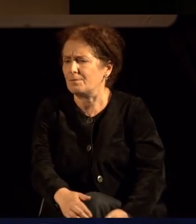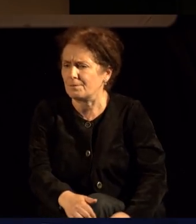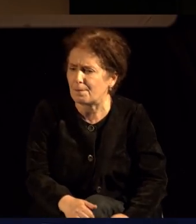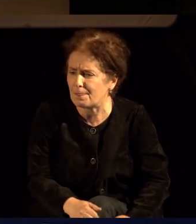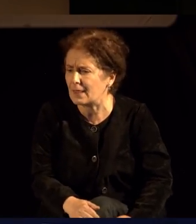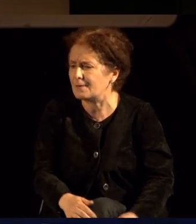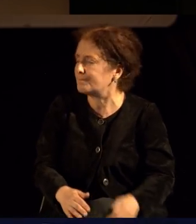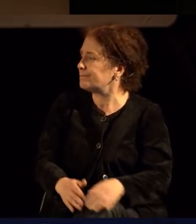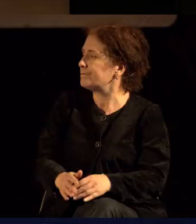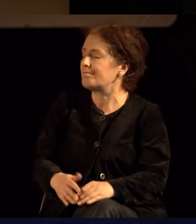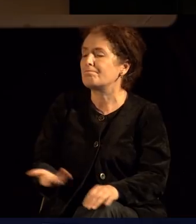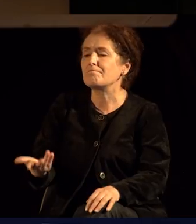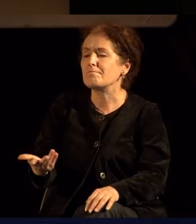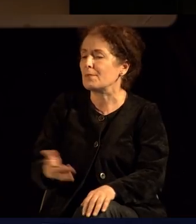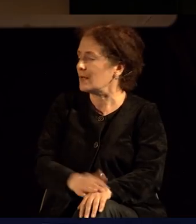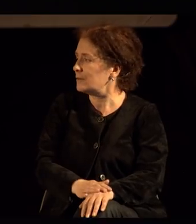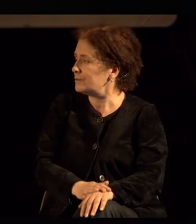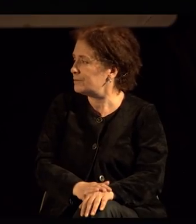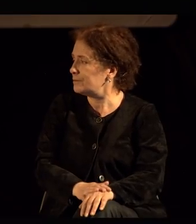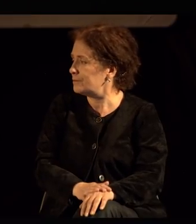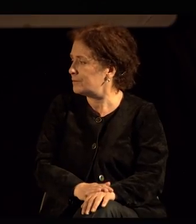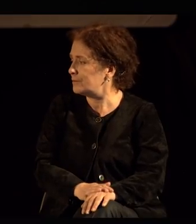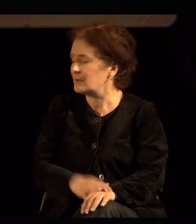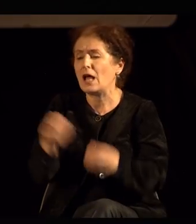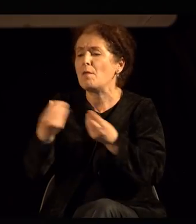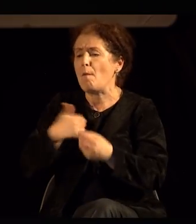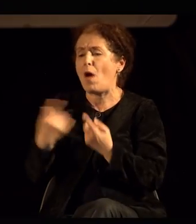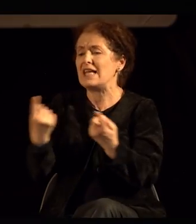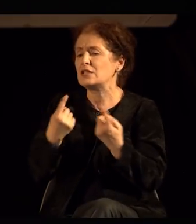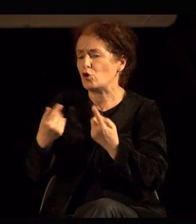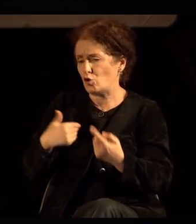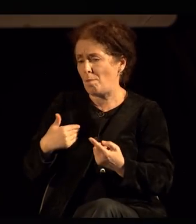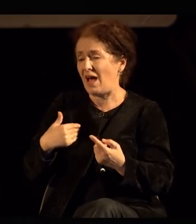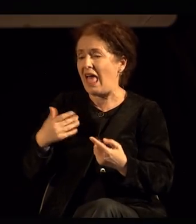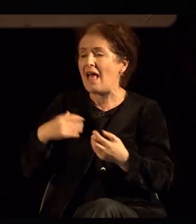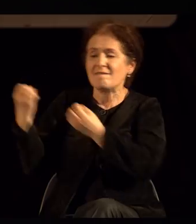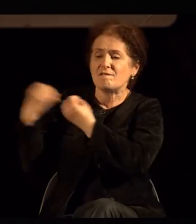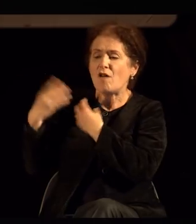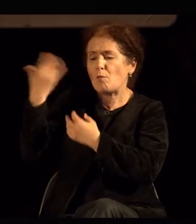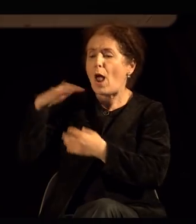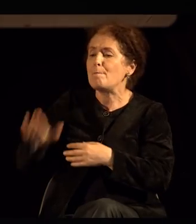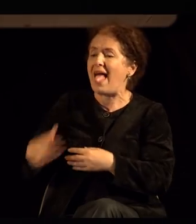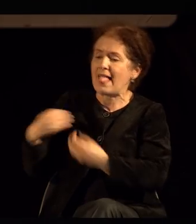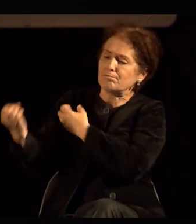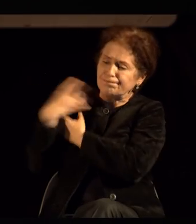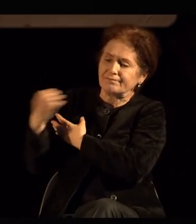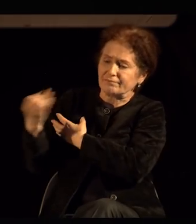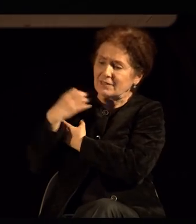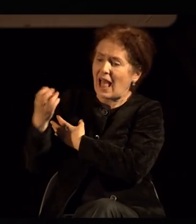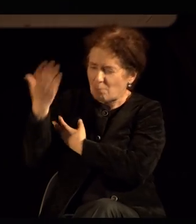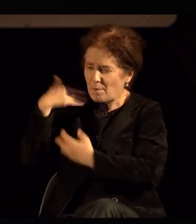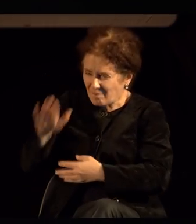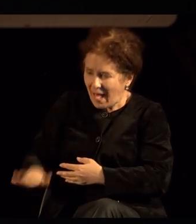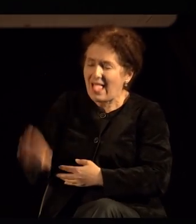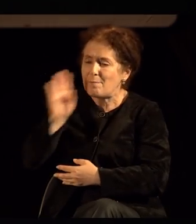Значи, едноставно, па и поради мојата состојба, воспитано сум и научив дека најлесно